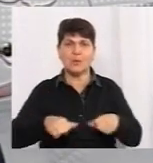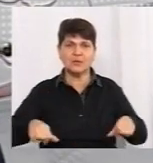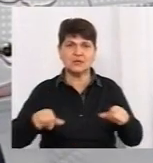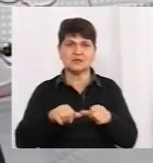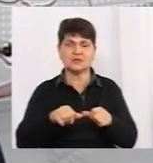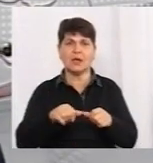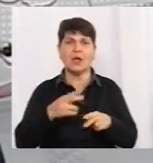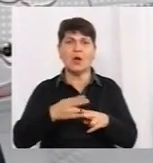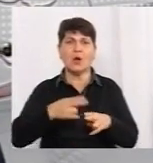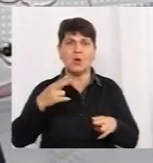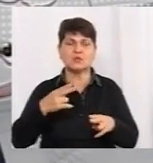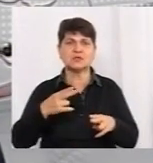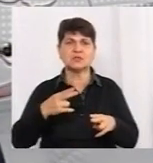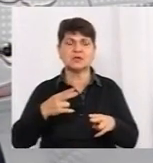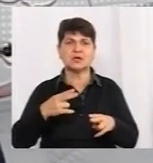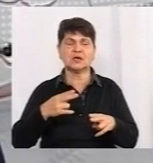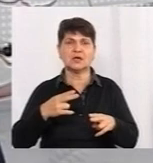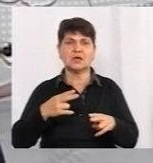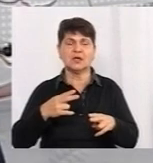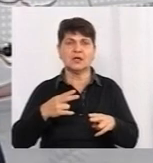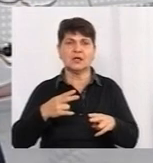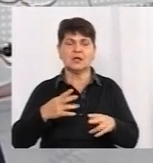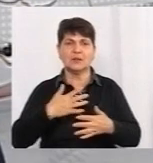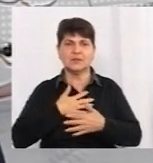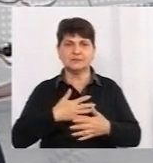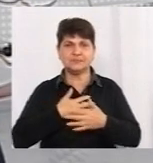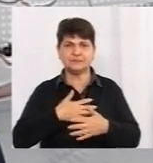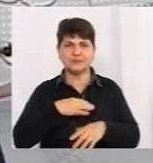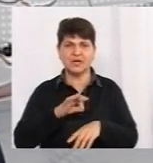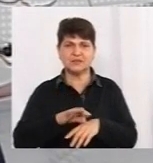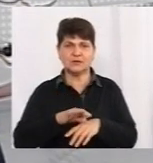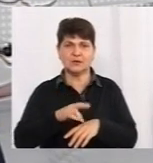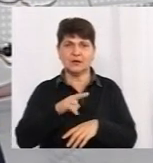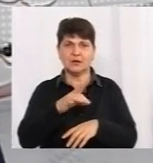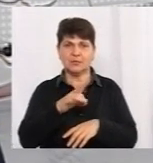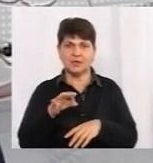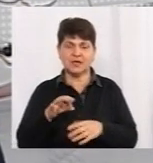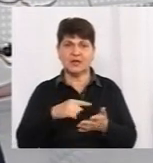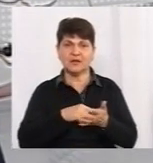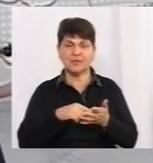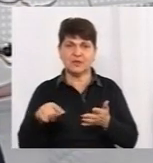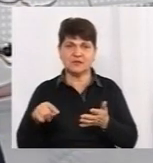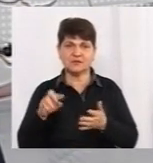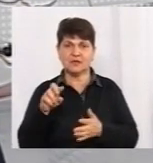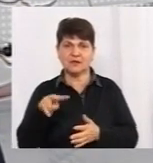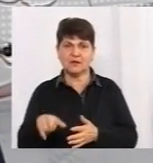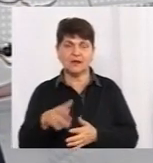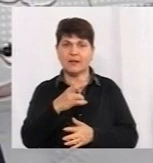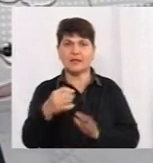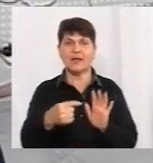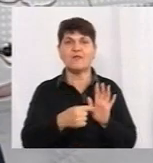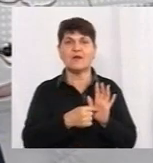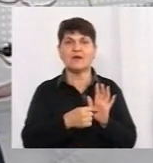Тому що, при виписуванні лікарняних ми вже знаємо випадки, і коли не вказується,